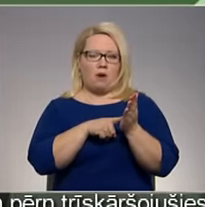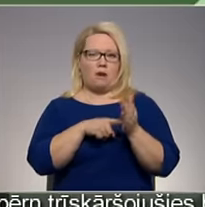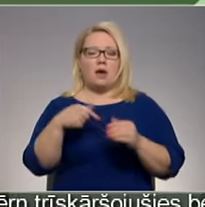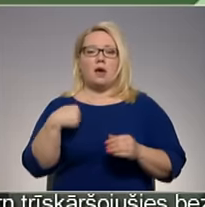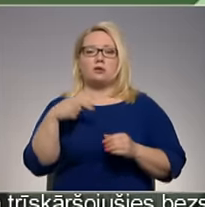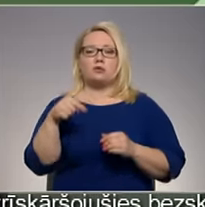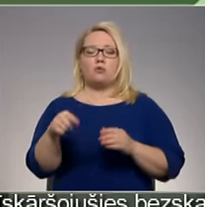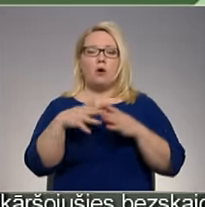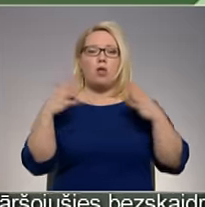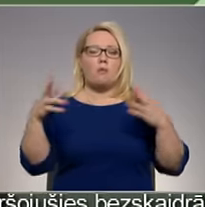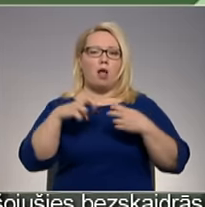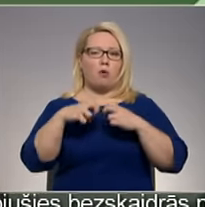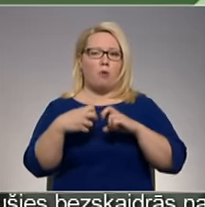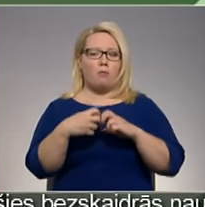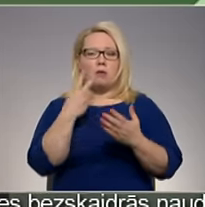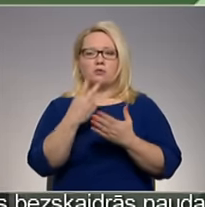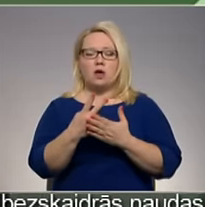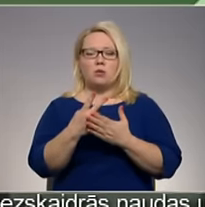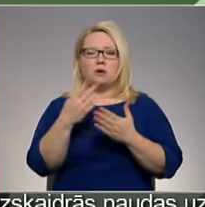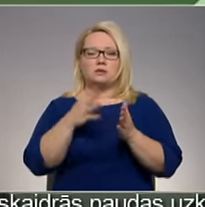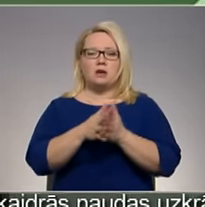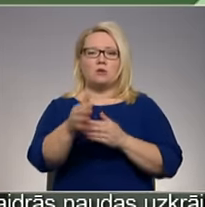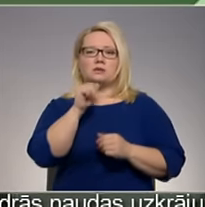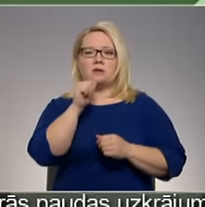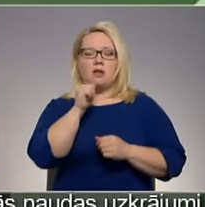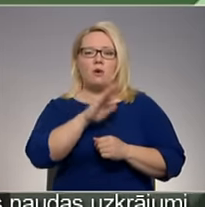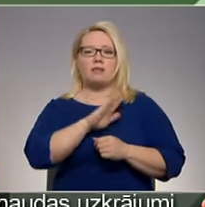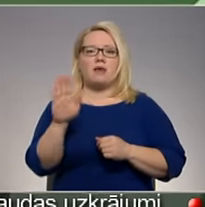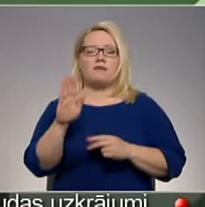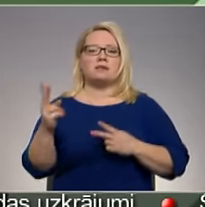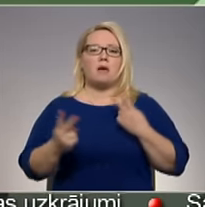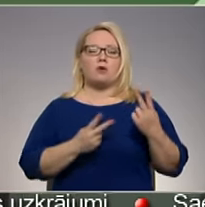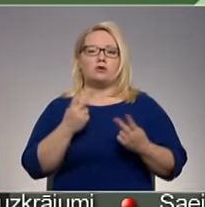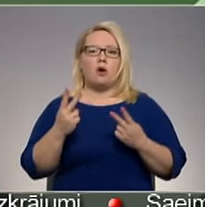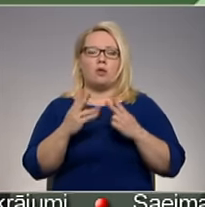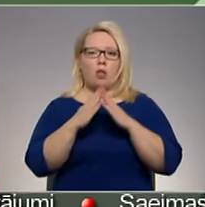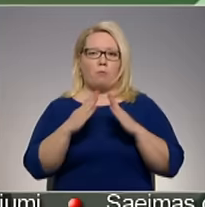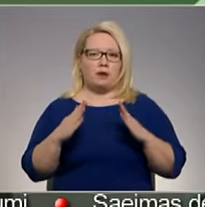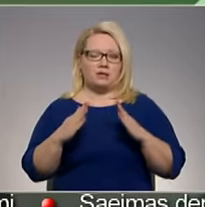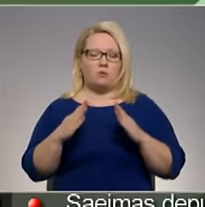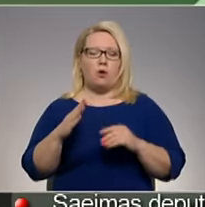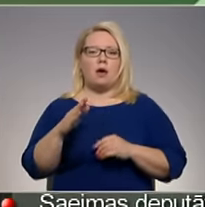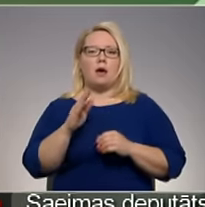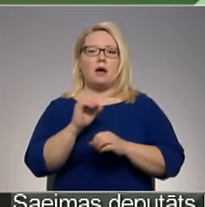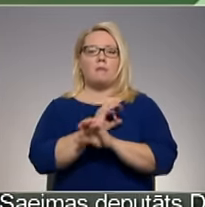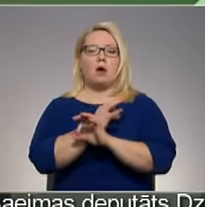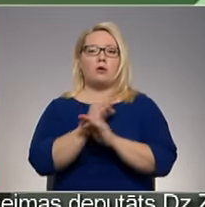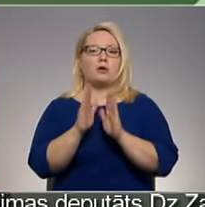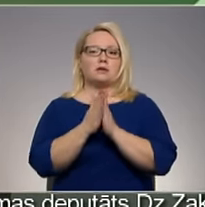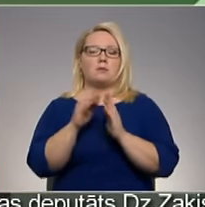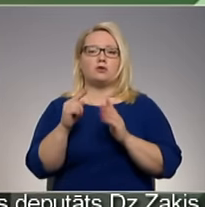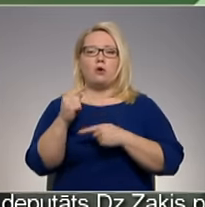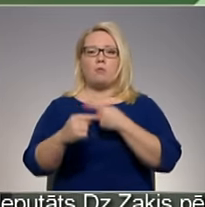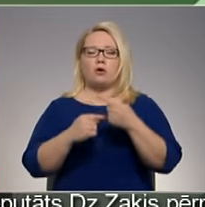Es uz šo globālo problēmu skatos caur zaļo, nevis emocionālo prizmu. Bioloģijas grāmatās šo